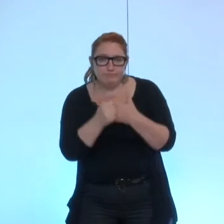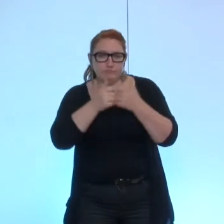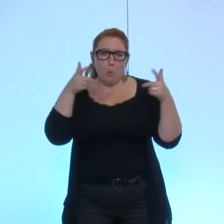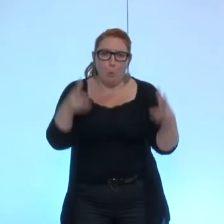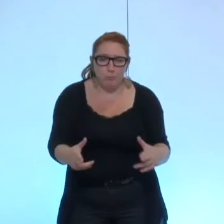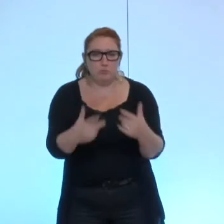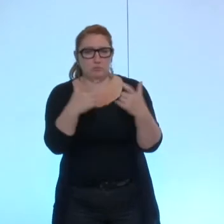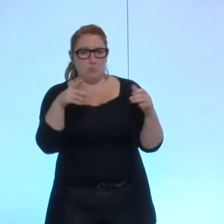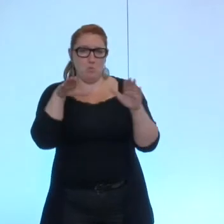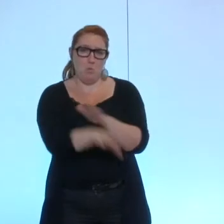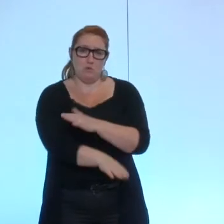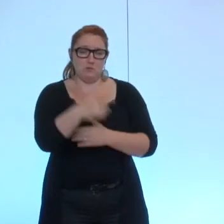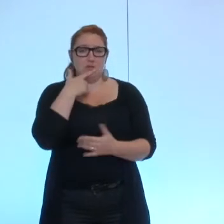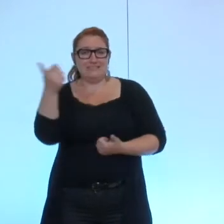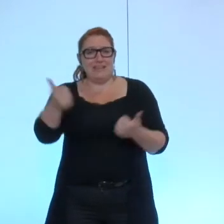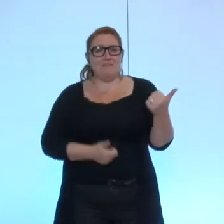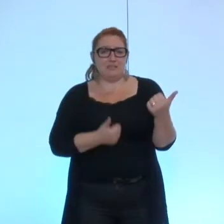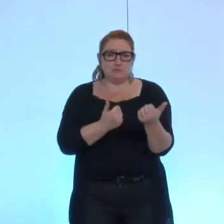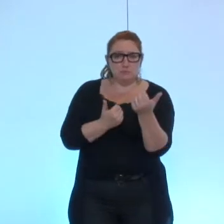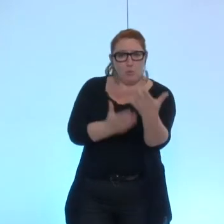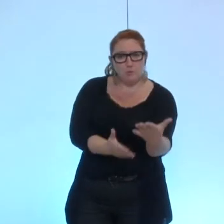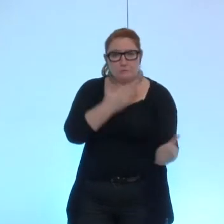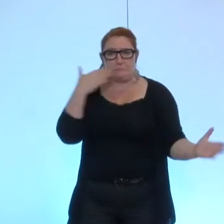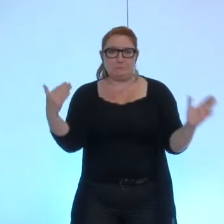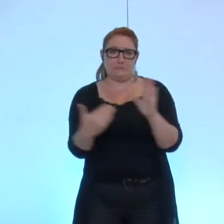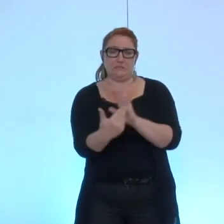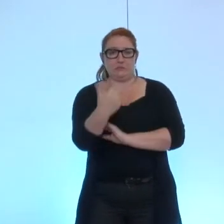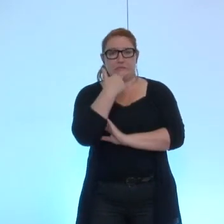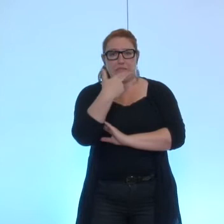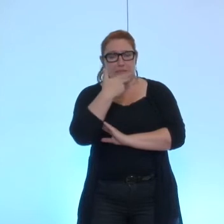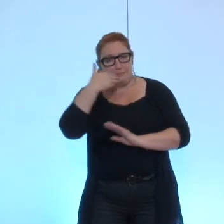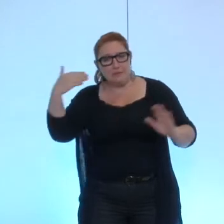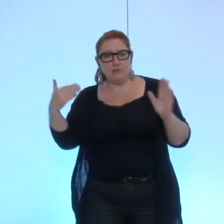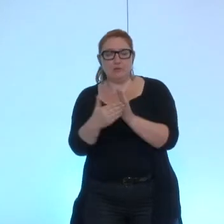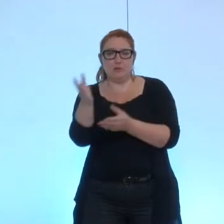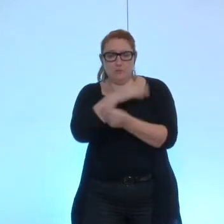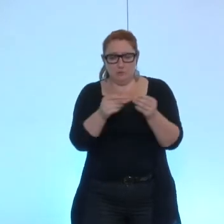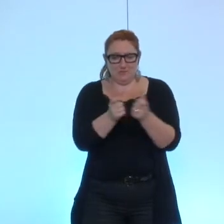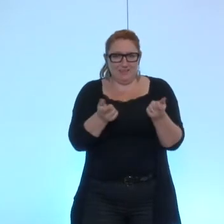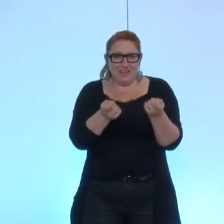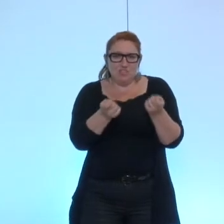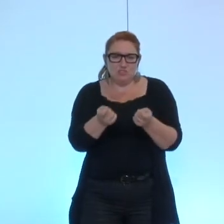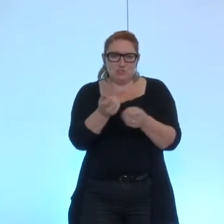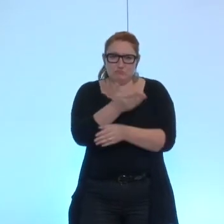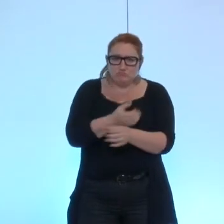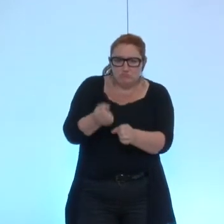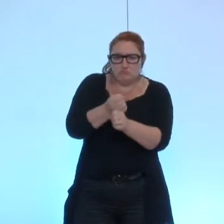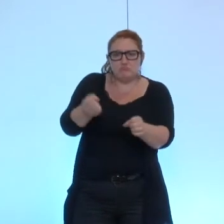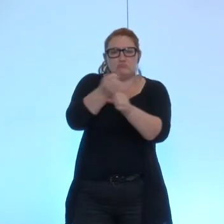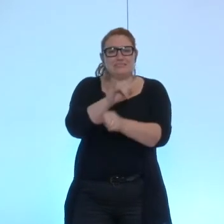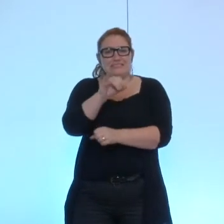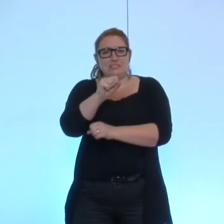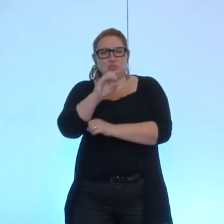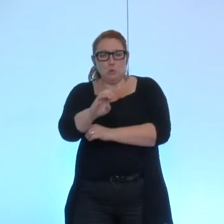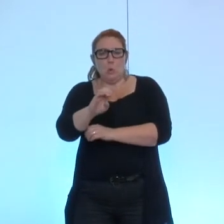service rendu et en plus la régie développe des certifications ISO 9000 14000 bientôt